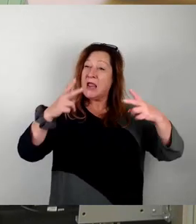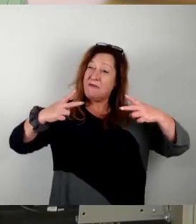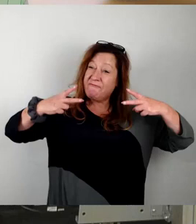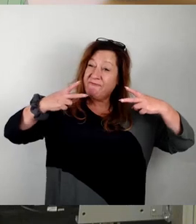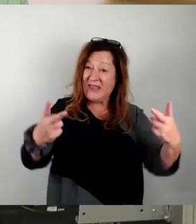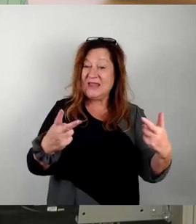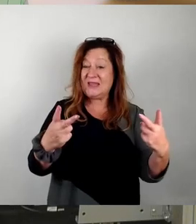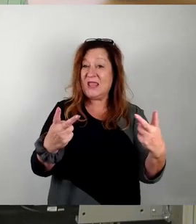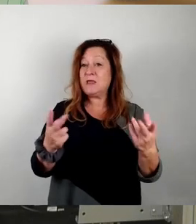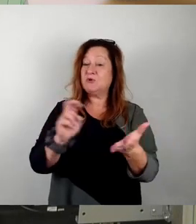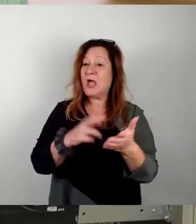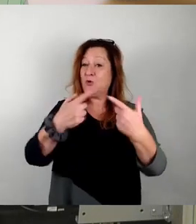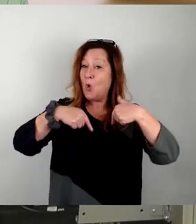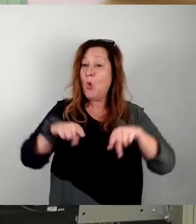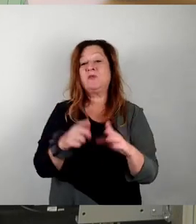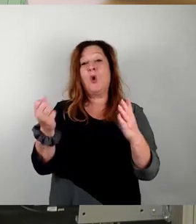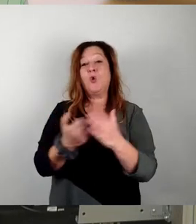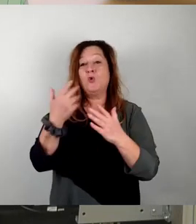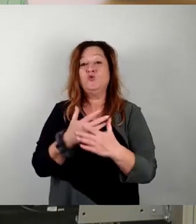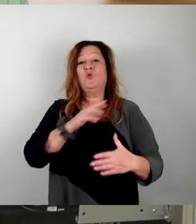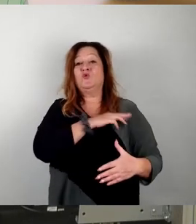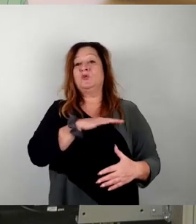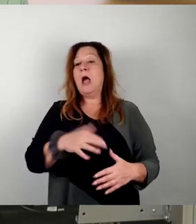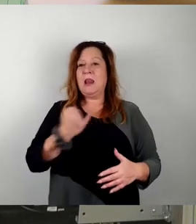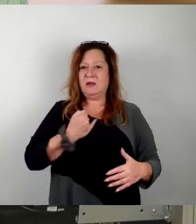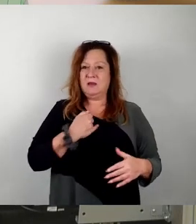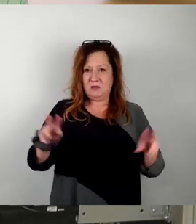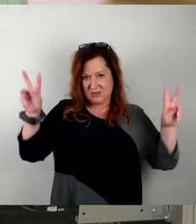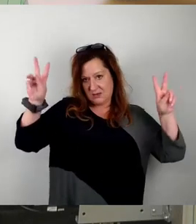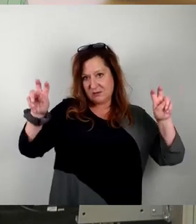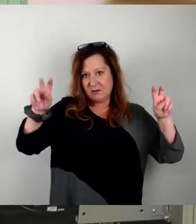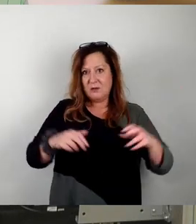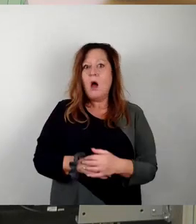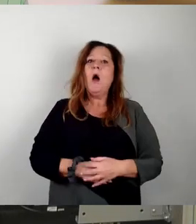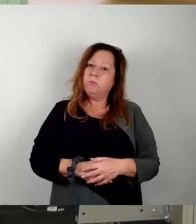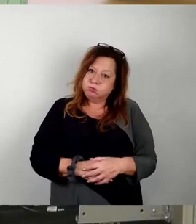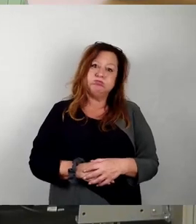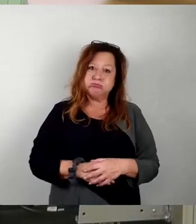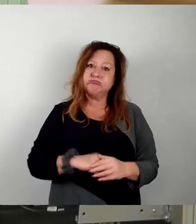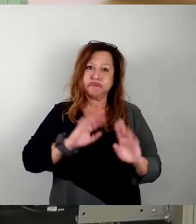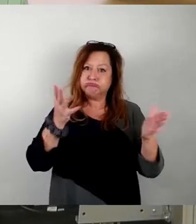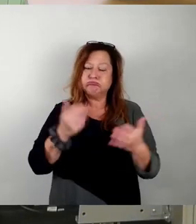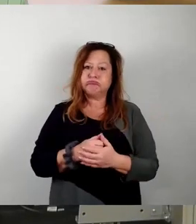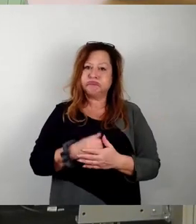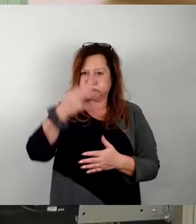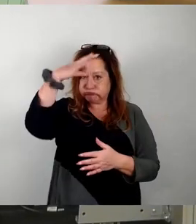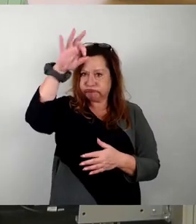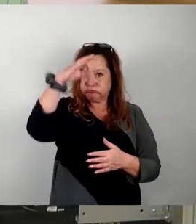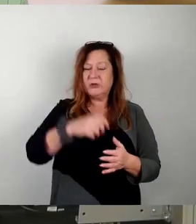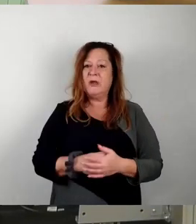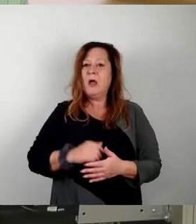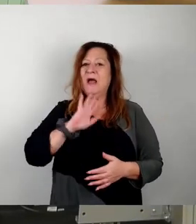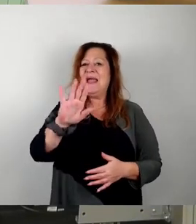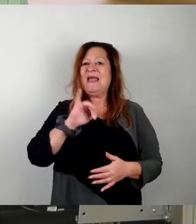kulturellen und sozialen Identität. Das sehe ich auch so. Eure Identität ist eine Reihe